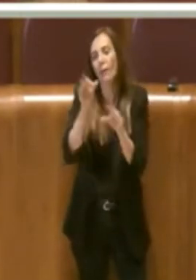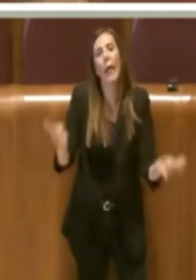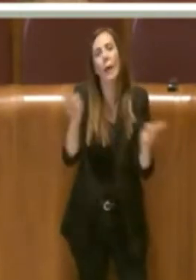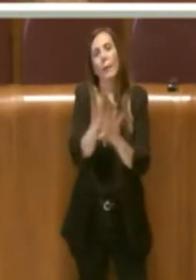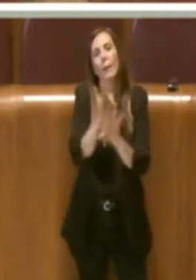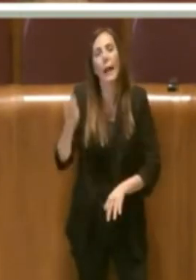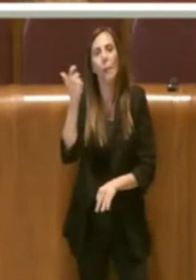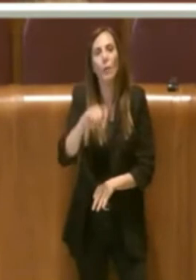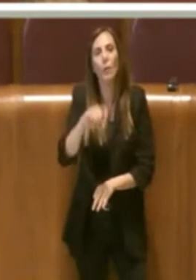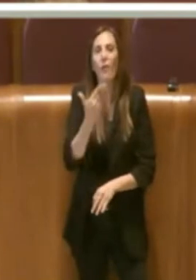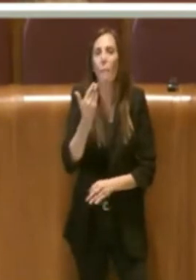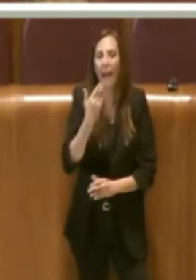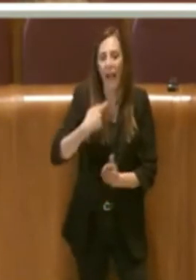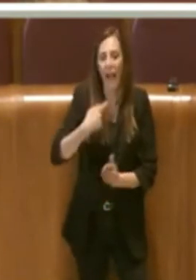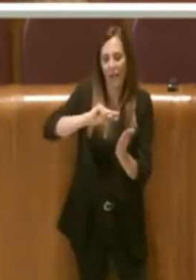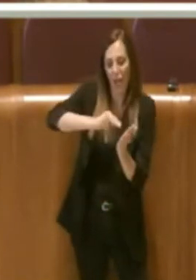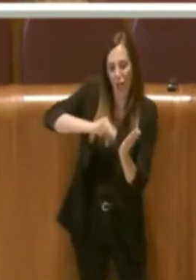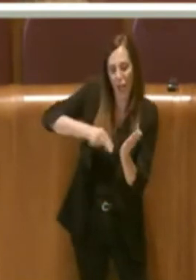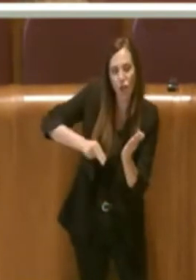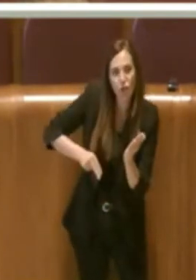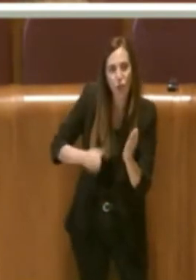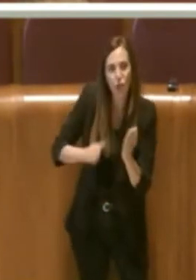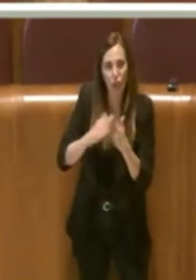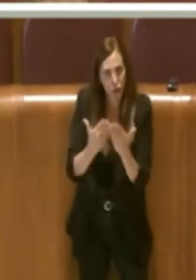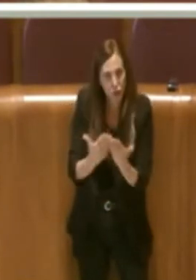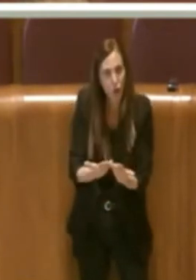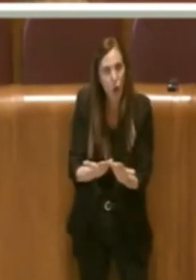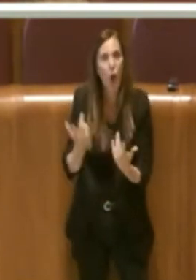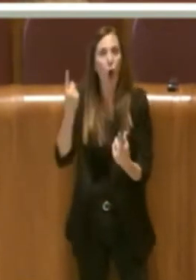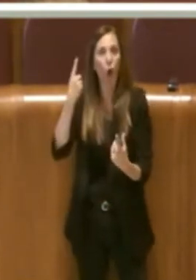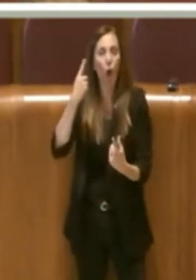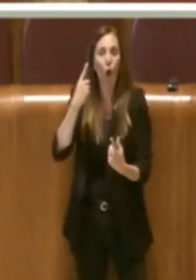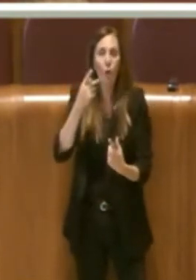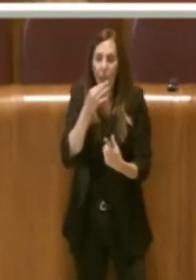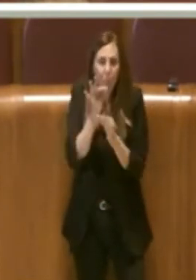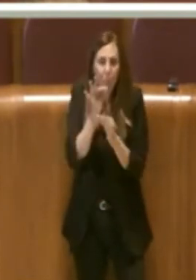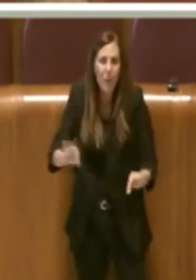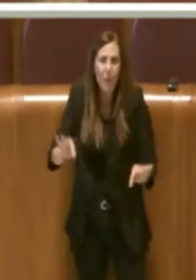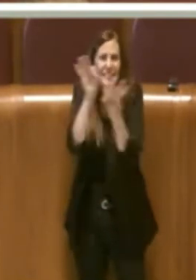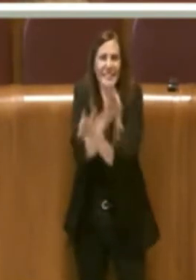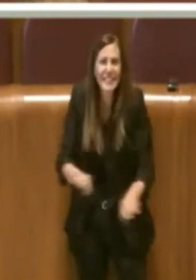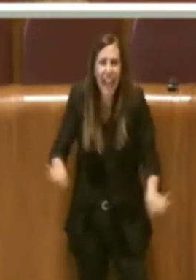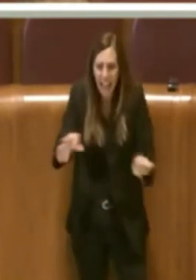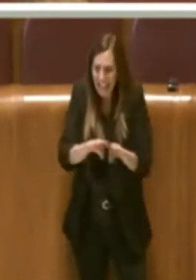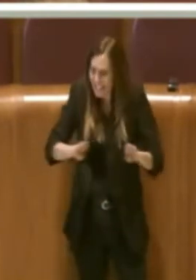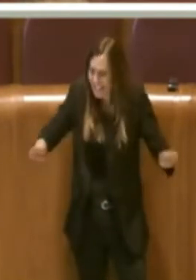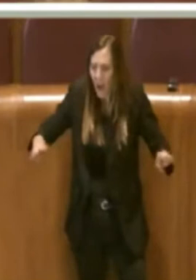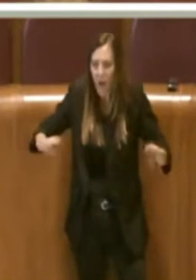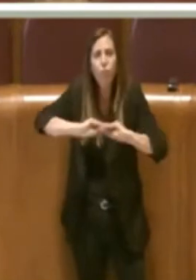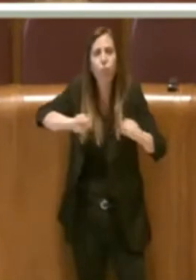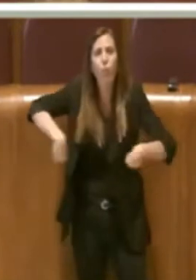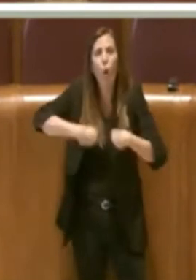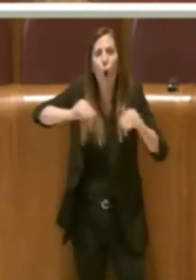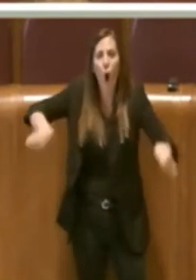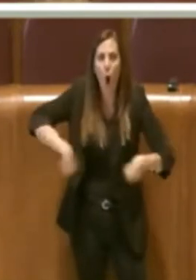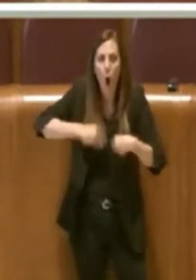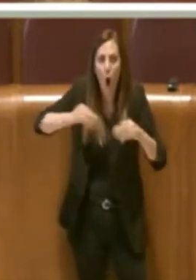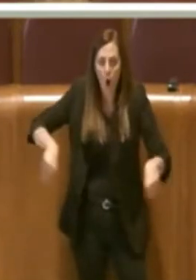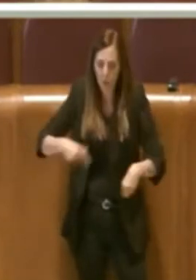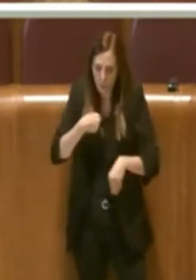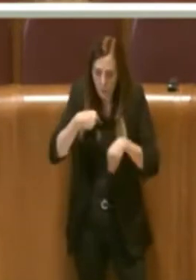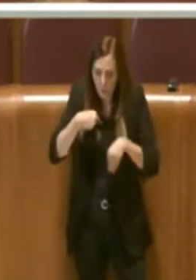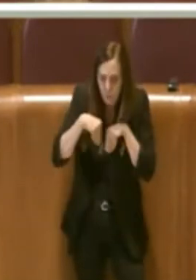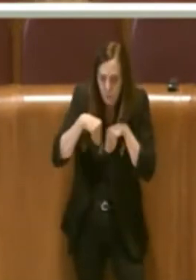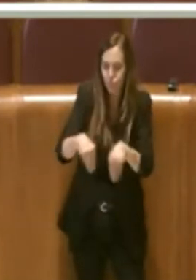registri per gli lettori non era pronto niente sui tavoli quindi ho fatto tutto questo